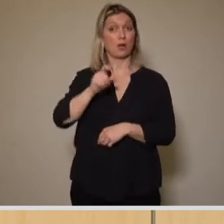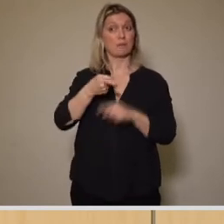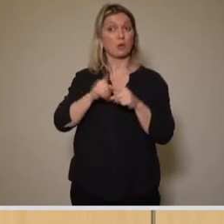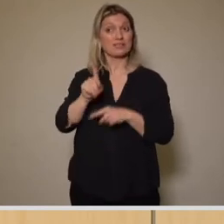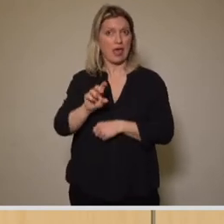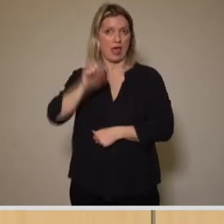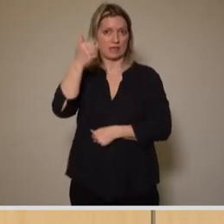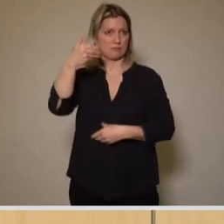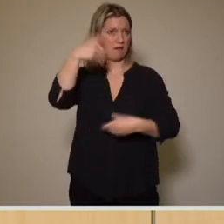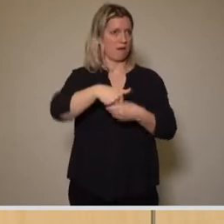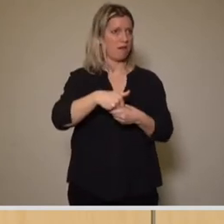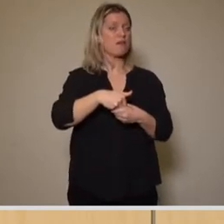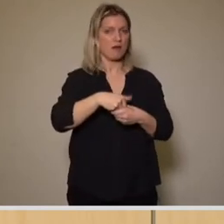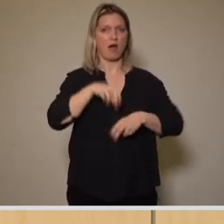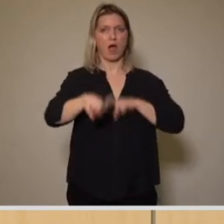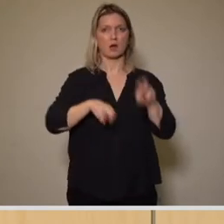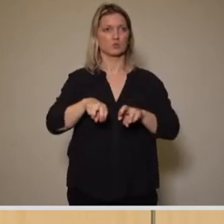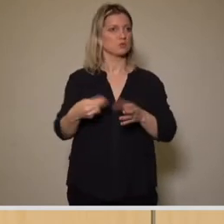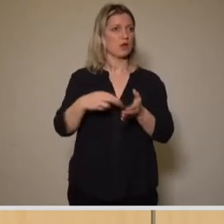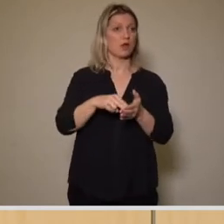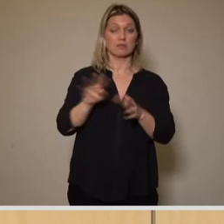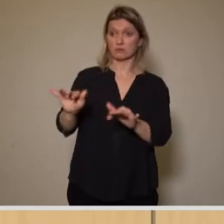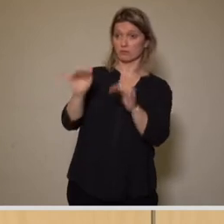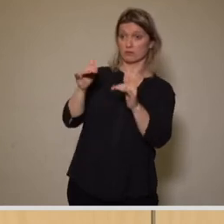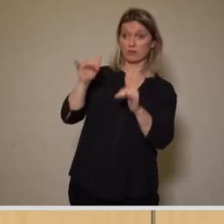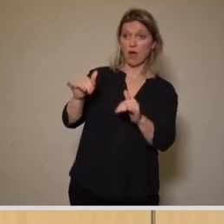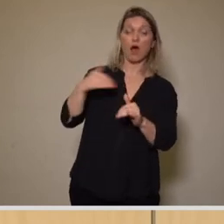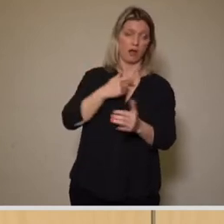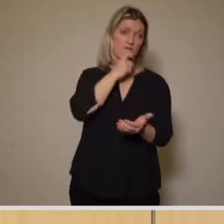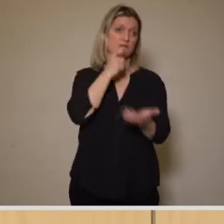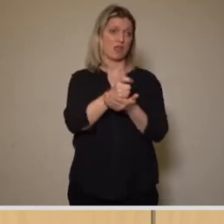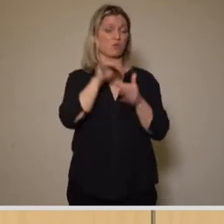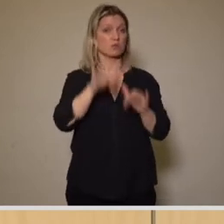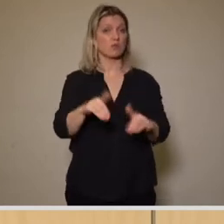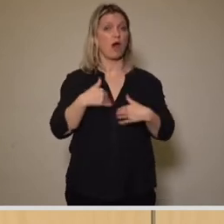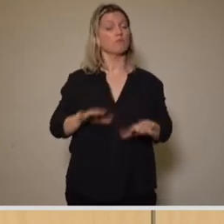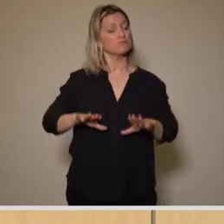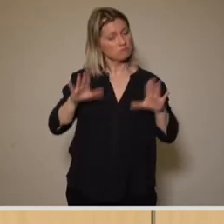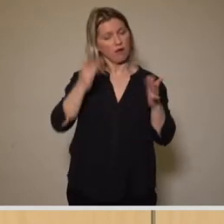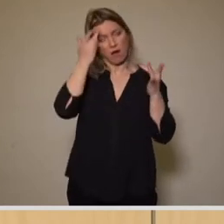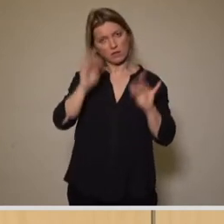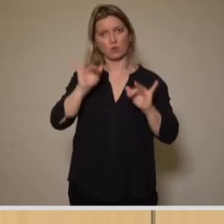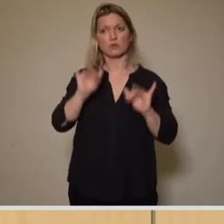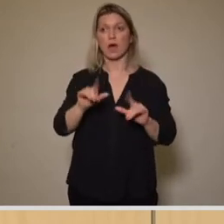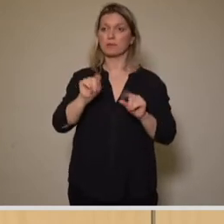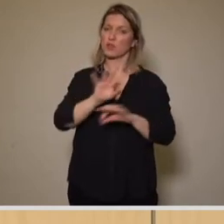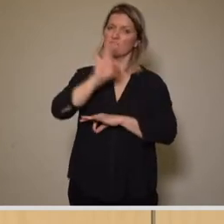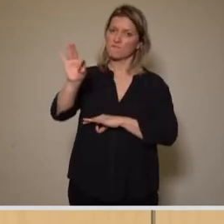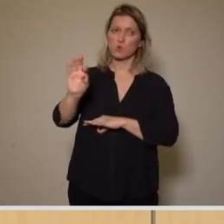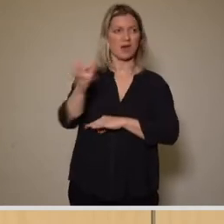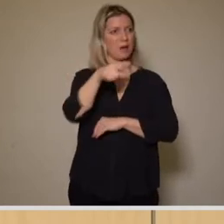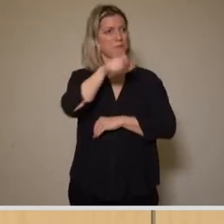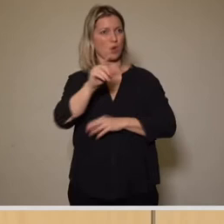Und das verdient auch einfach Anerkennung. Da sind wir, glaube ich, auch in der Verantwortung, dann einen entsprechenden Prozess auch zu organisieren, der das auch mit entsprechend